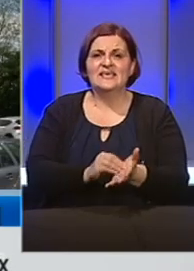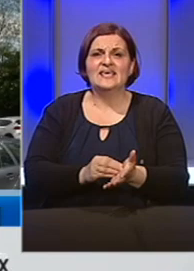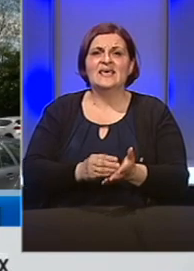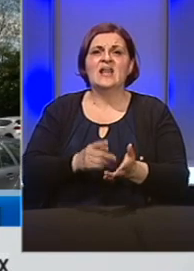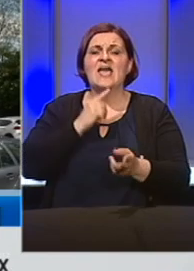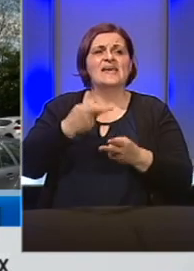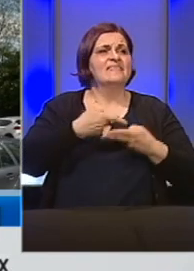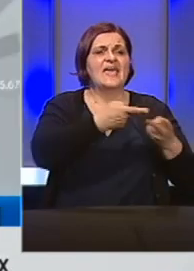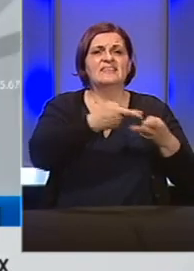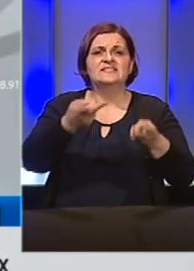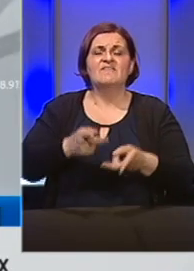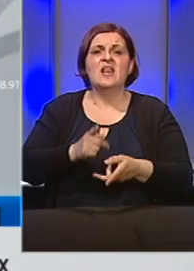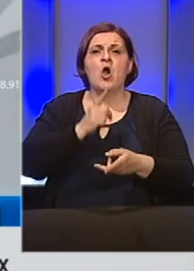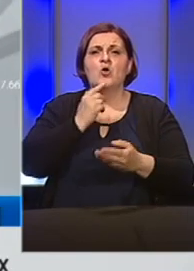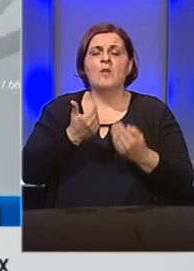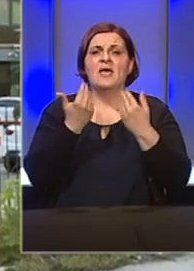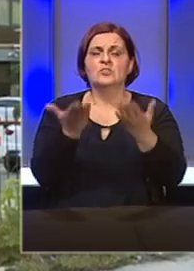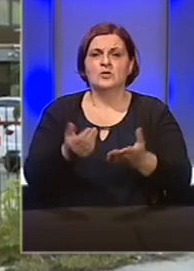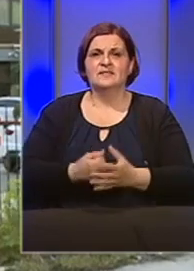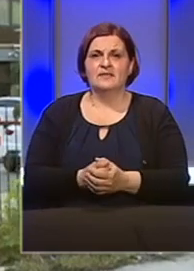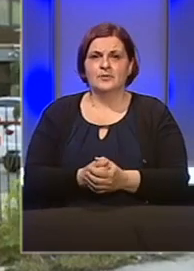distribuirano, kome je dostavljeno.